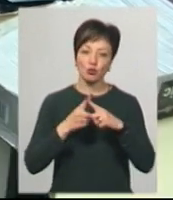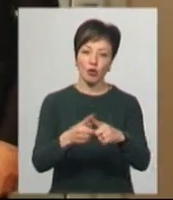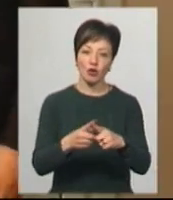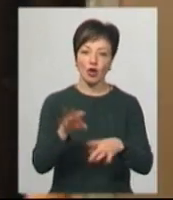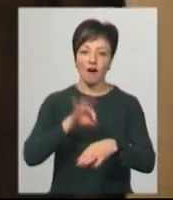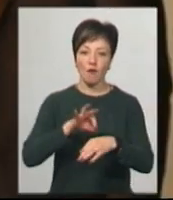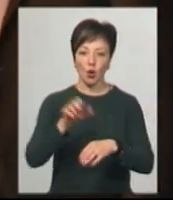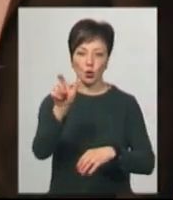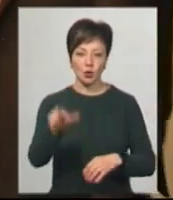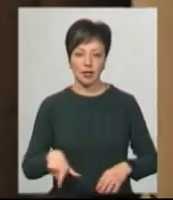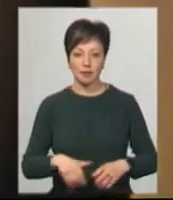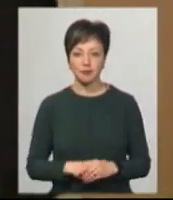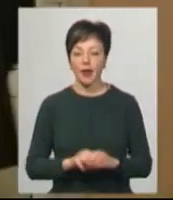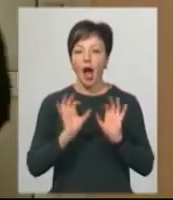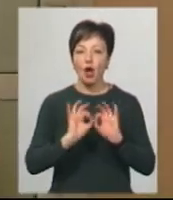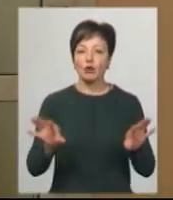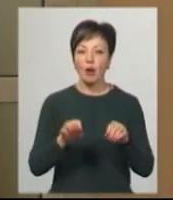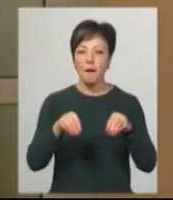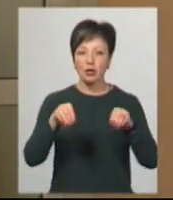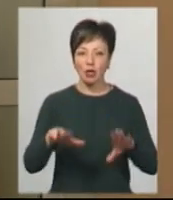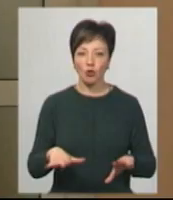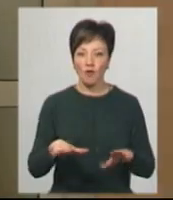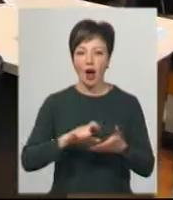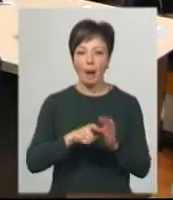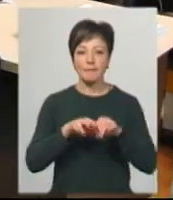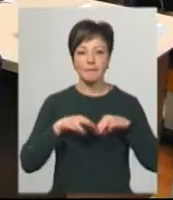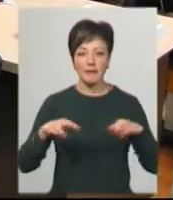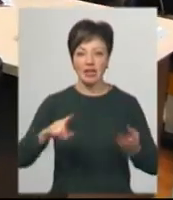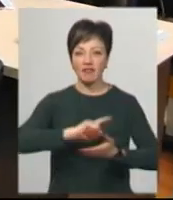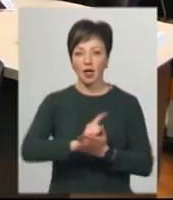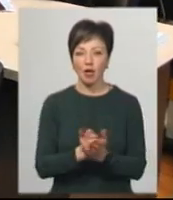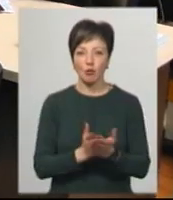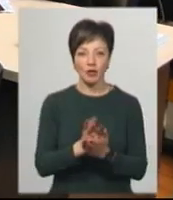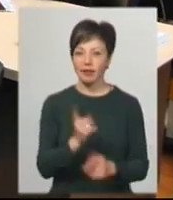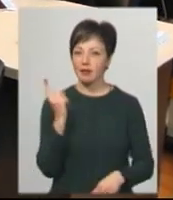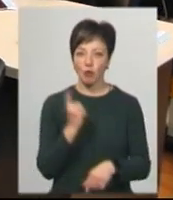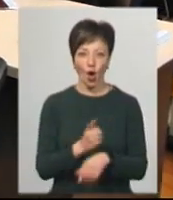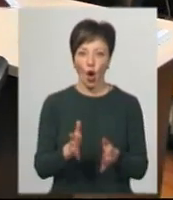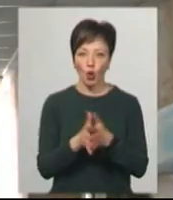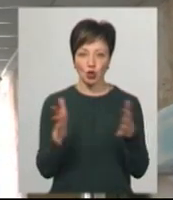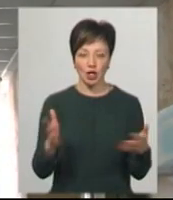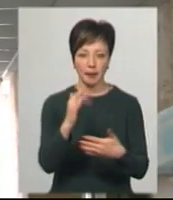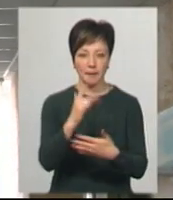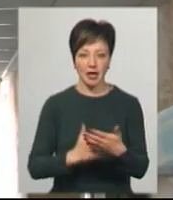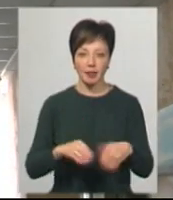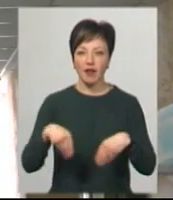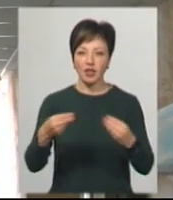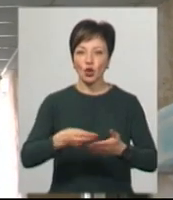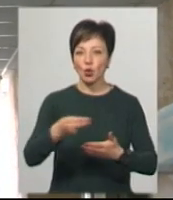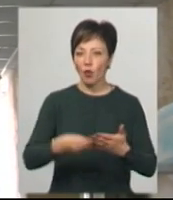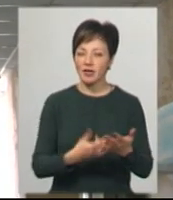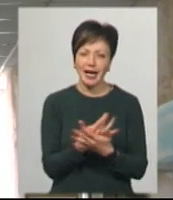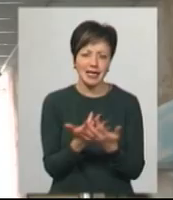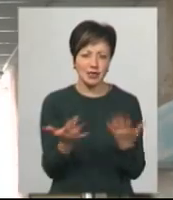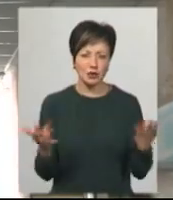хвора людина. Олексій Хохлов розповідає, постанова Кабміну про невідкладні послуги на час карантину не забороняє розширити їхній перелік. Видача довідок різного